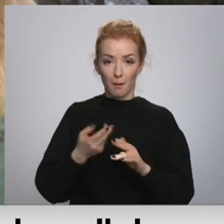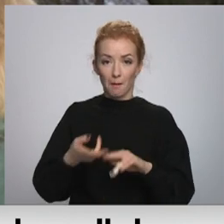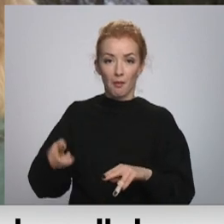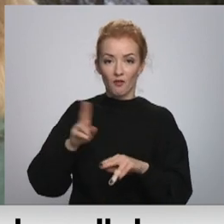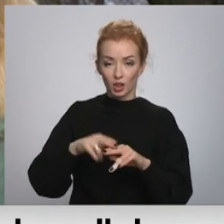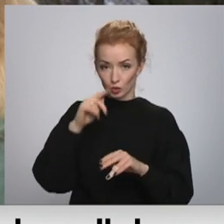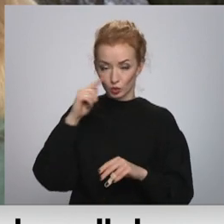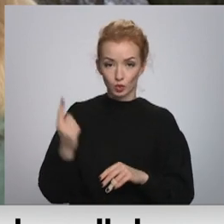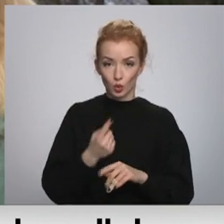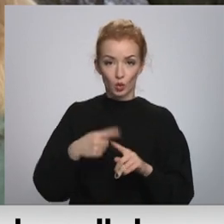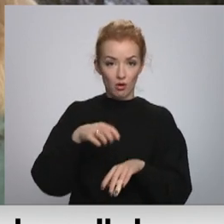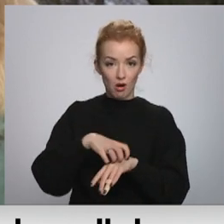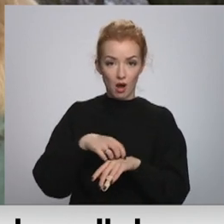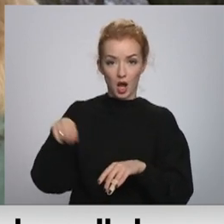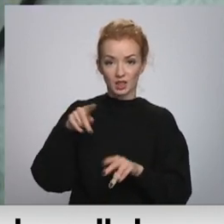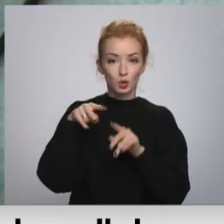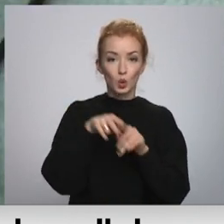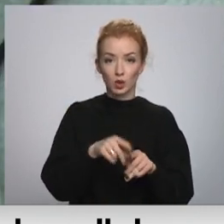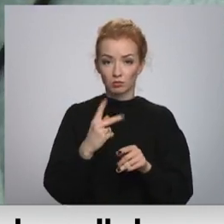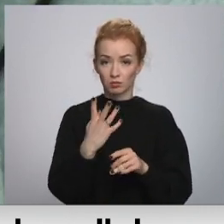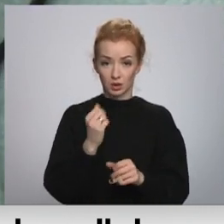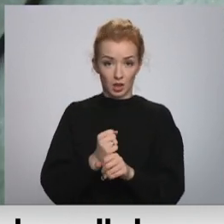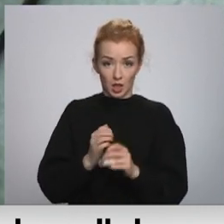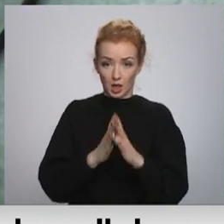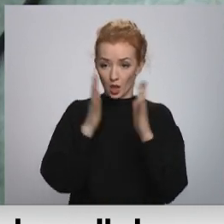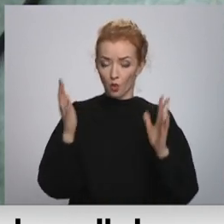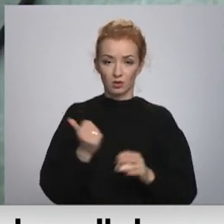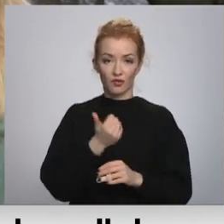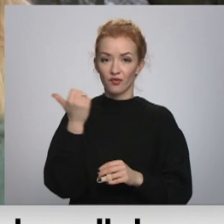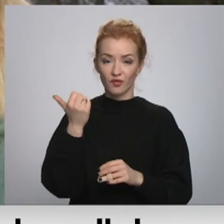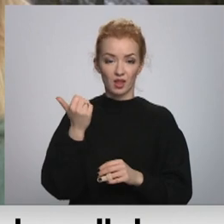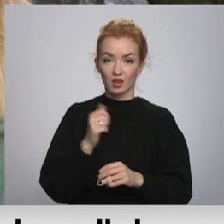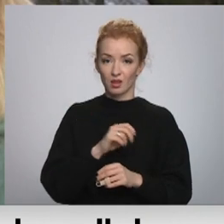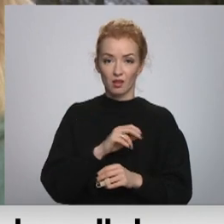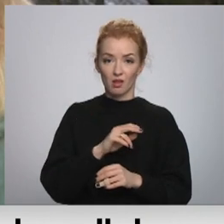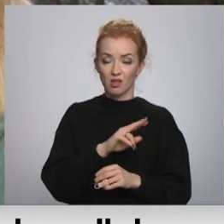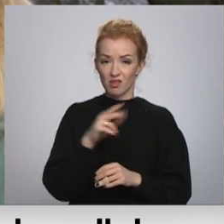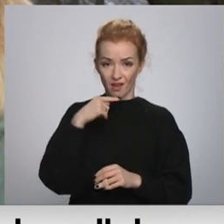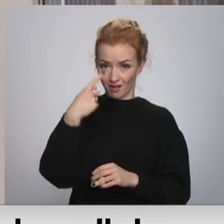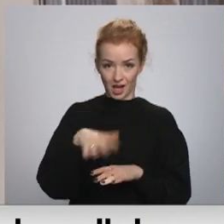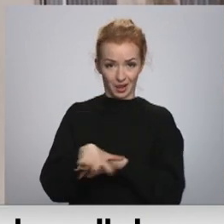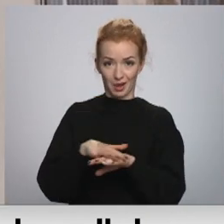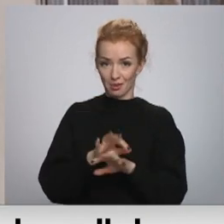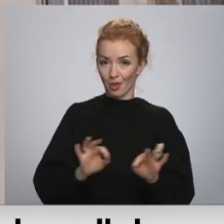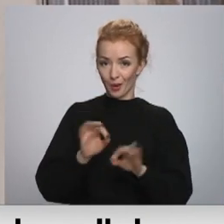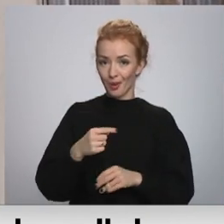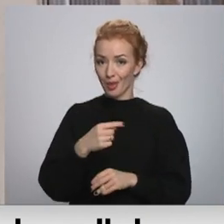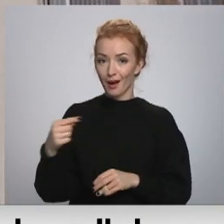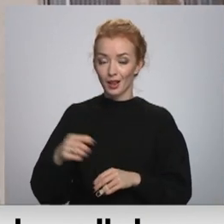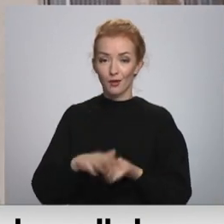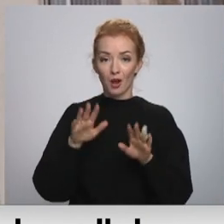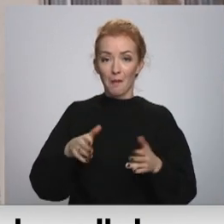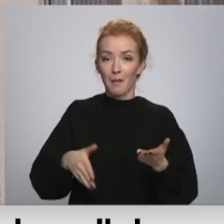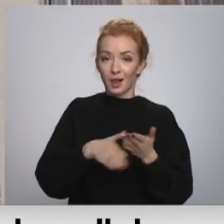te ārstī ir strādājuši vairākas slods pēc kārtas. Viņi jau neietim sabiedrība un neko negatīvu nesaka. Lai atslogotu